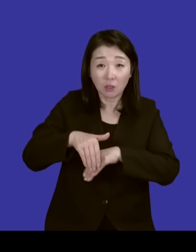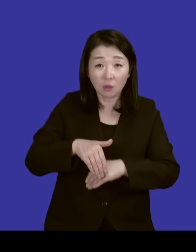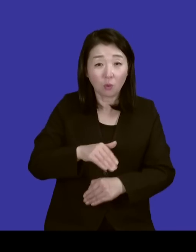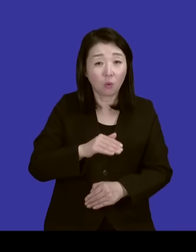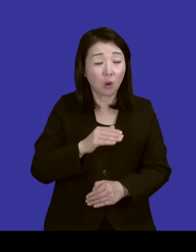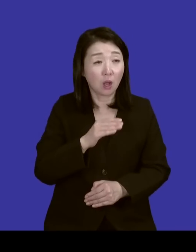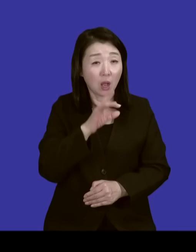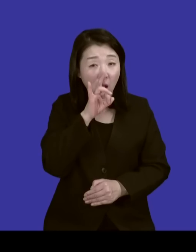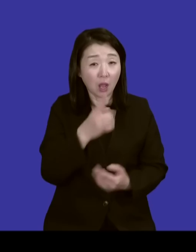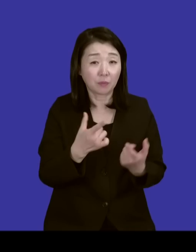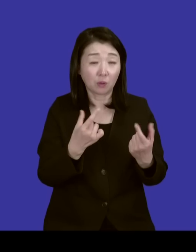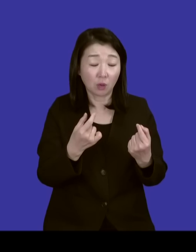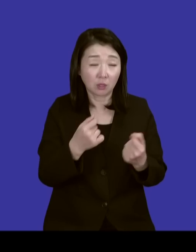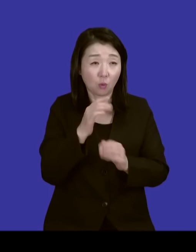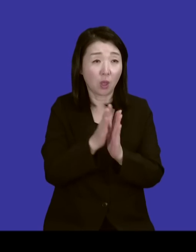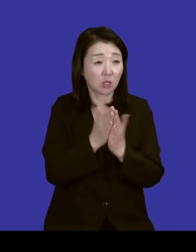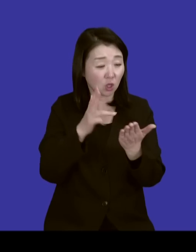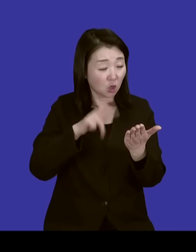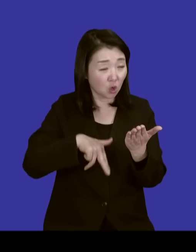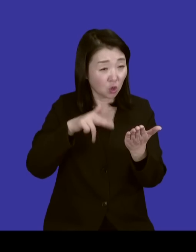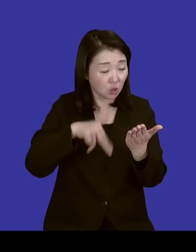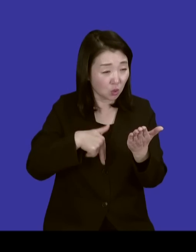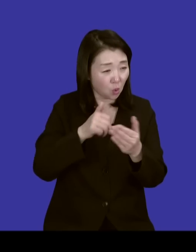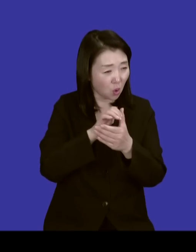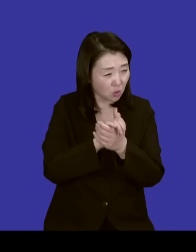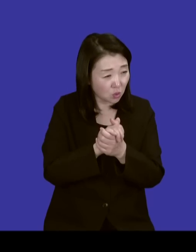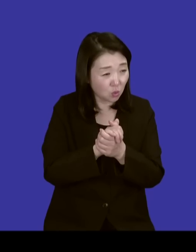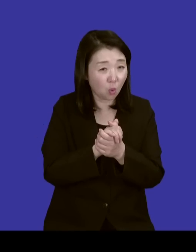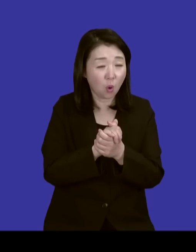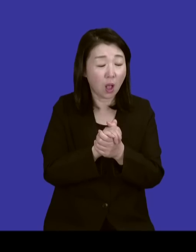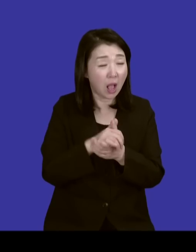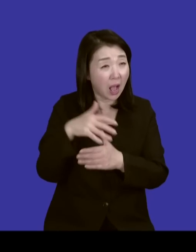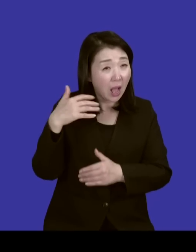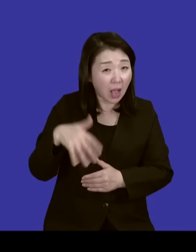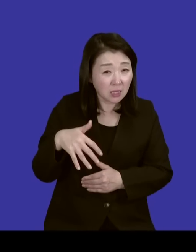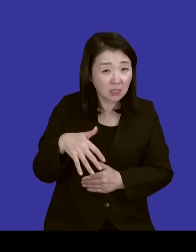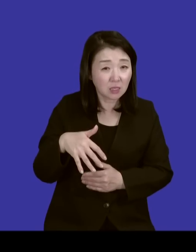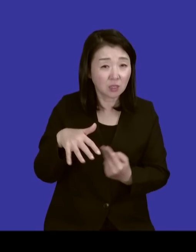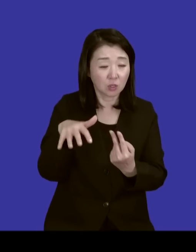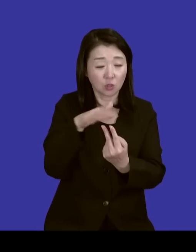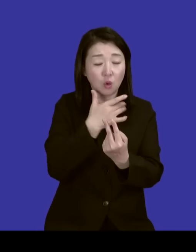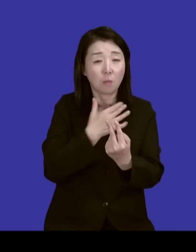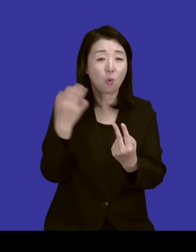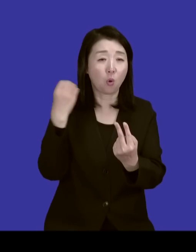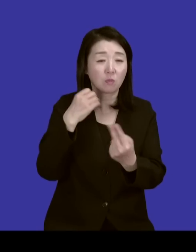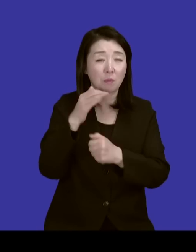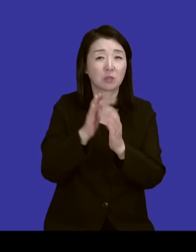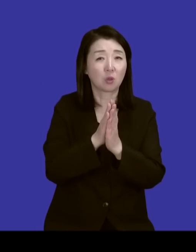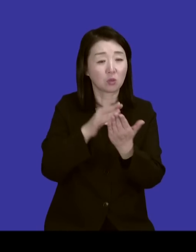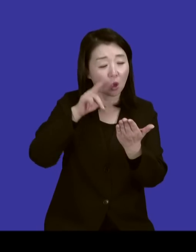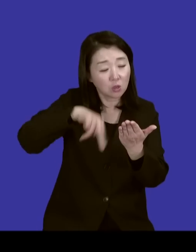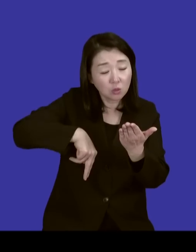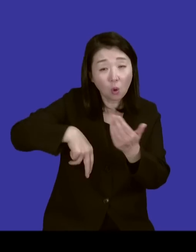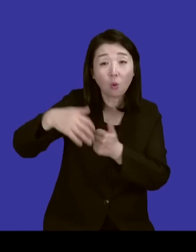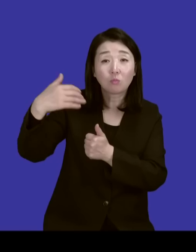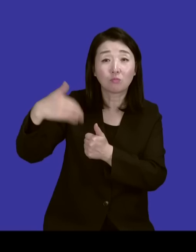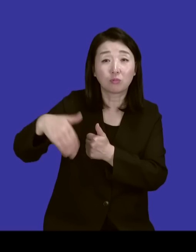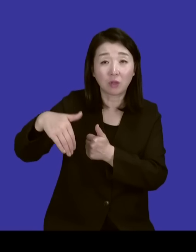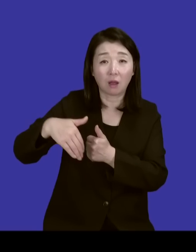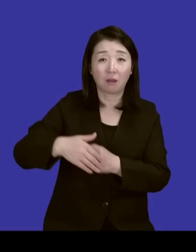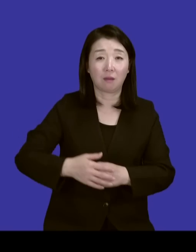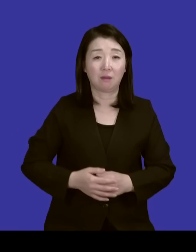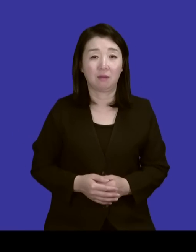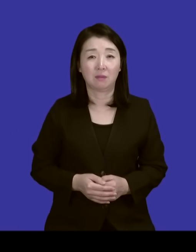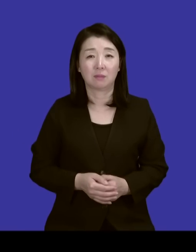되겠다고 그래서 가서 성경 읽고 기도는 아직 안 되시더라도 요한복음 한번 성경을 좀 읽어보세요. 내 손 꼭 붙잡고